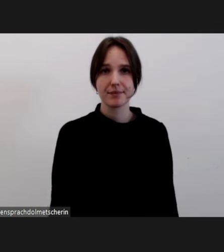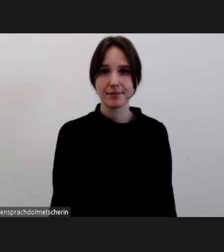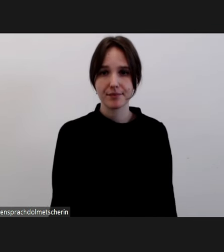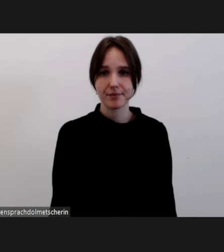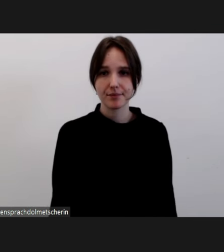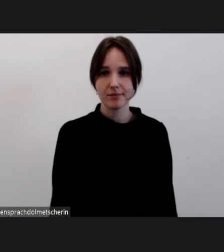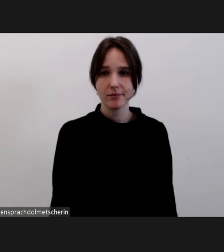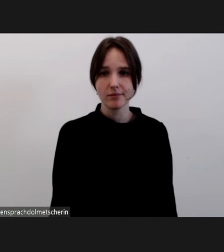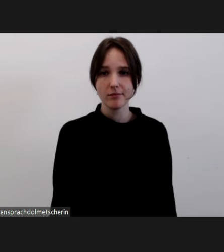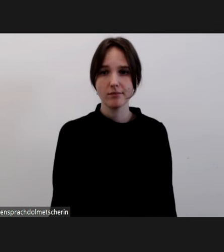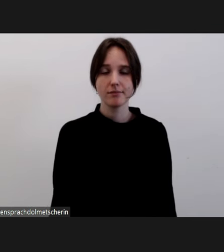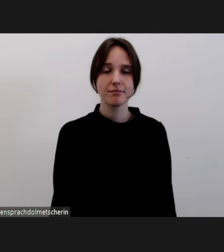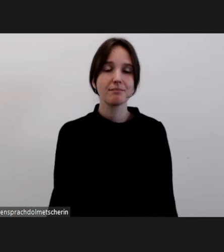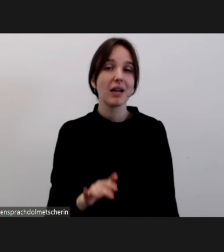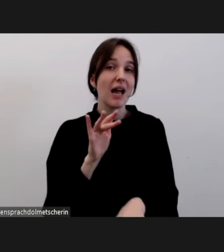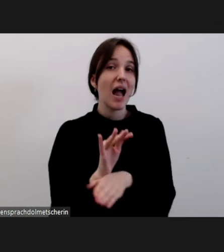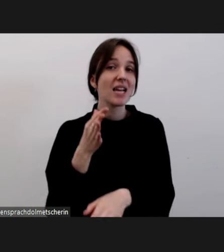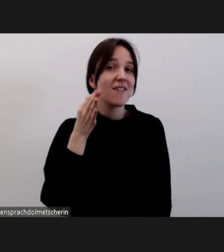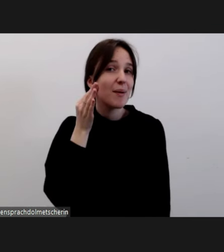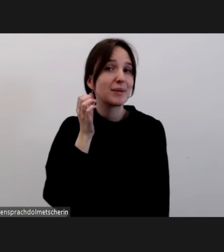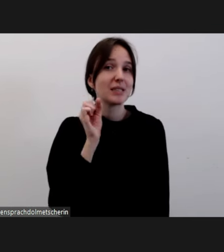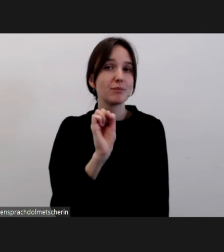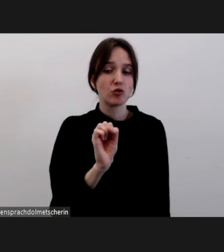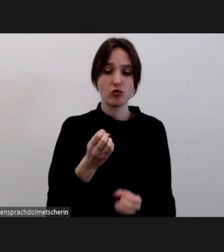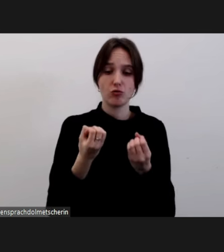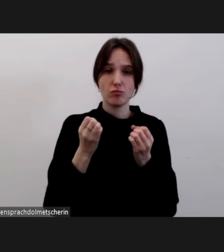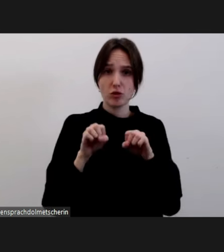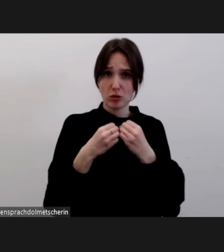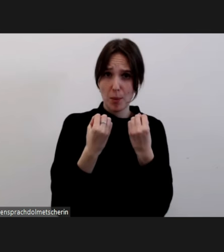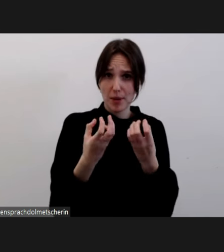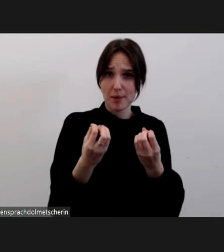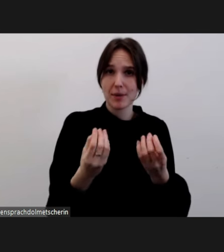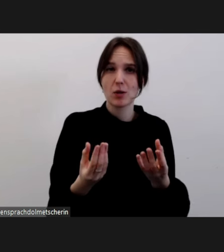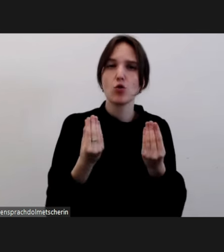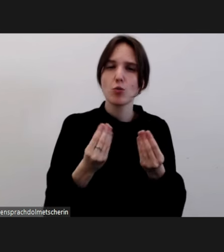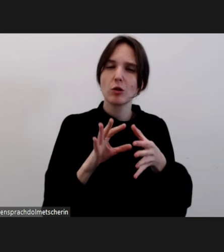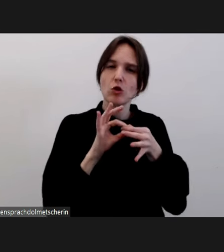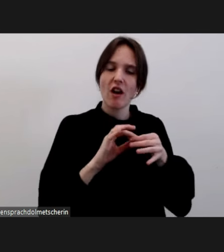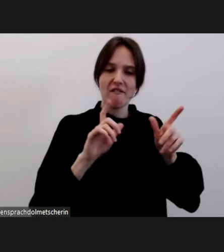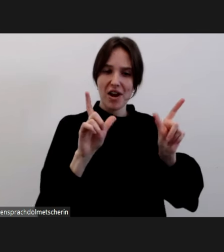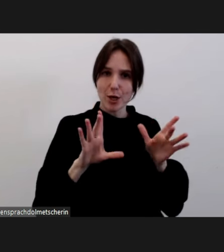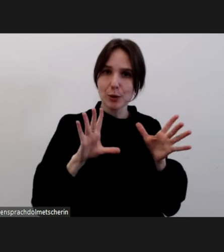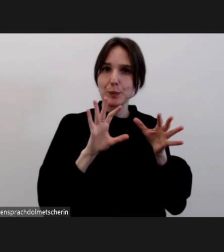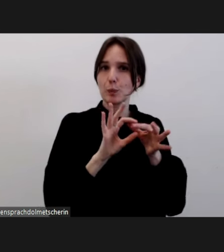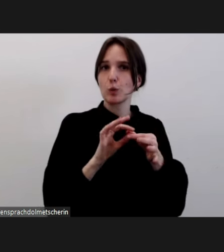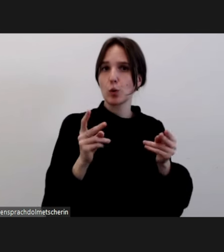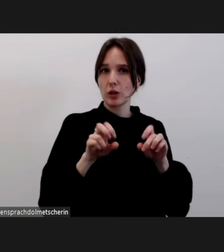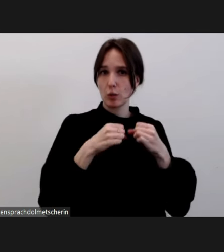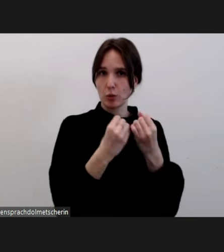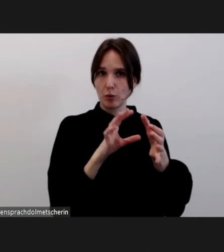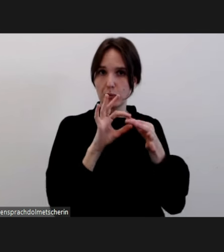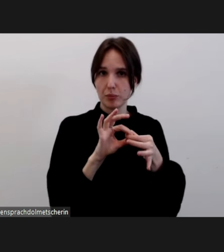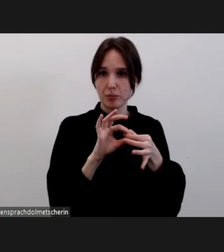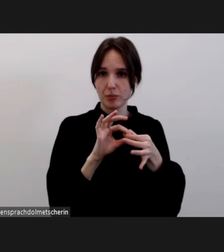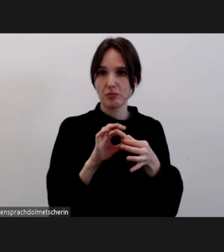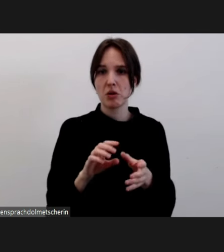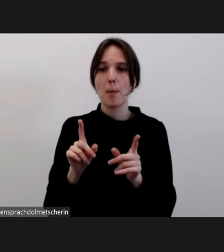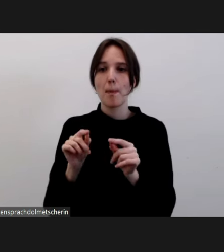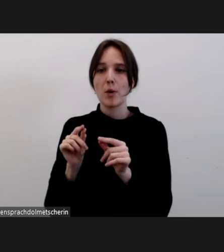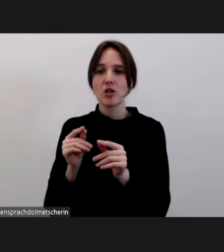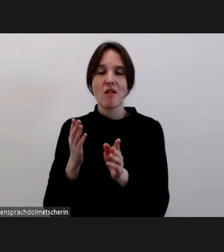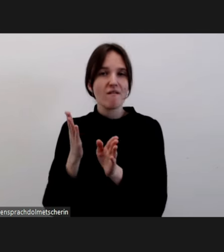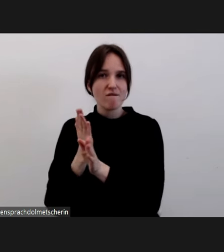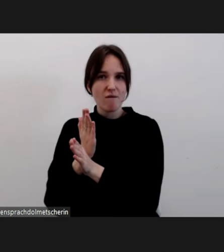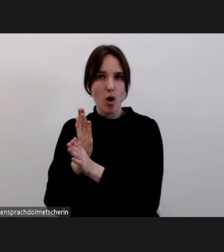Antifeministische Vorfälle beziehen sich häufig auf ein konkretes Ereignis und lassen dabei oft ein organisiertes Vorgehen, wie ich gerade schon sagte,